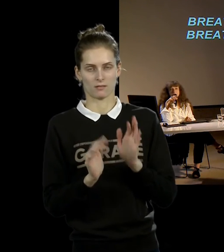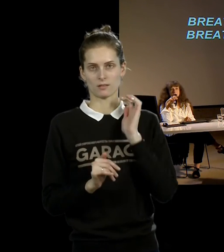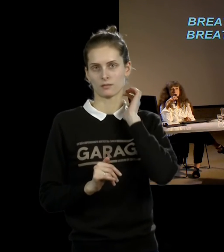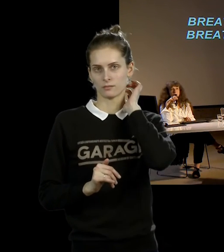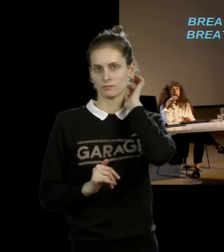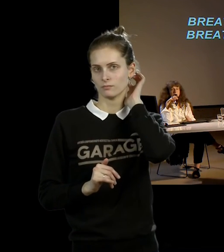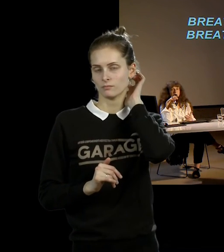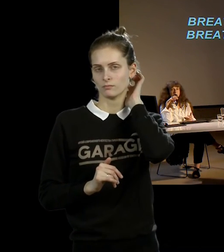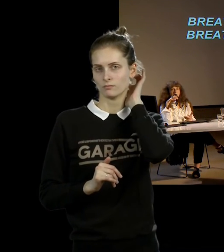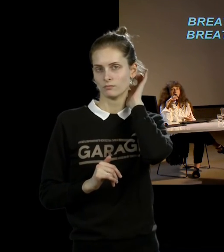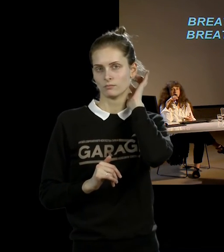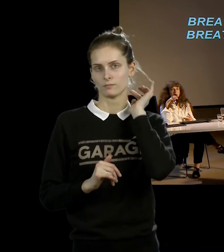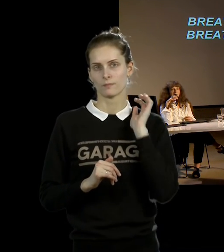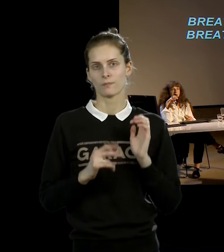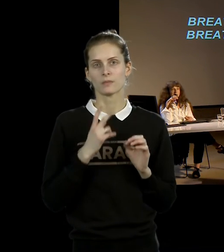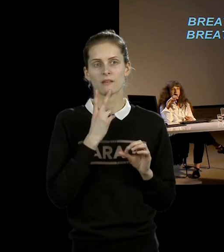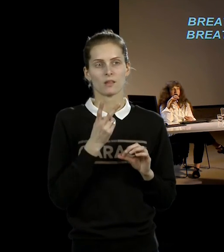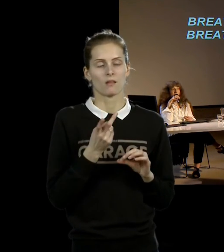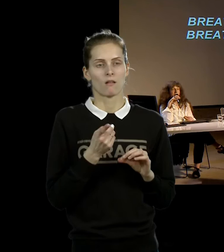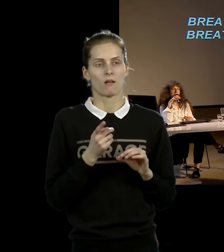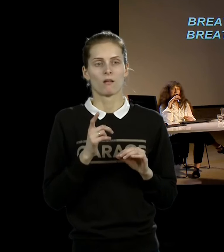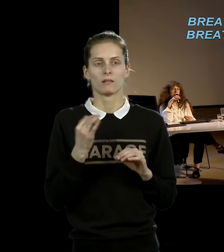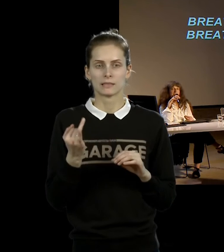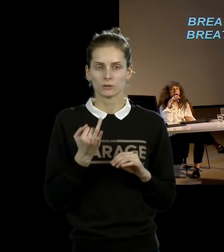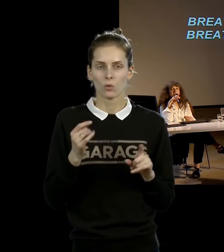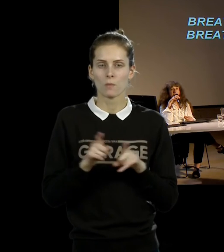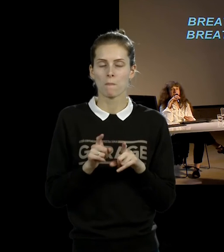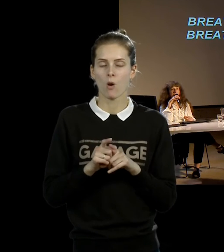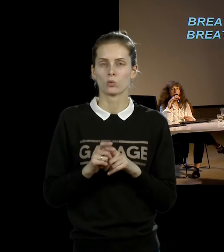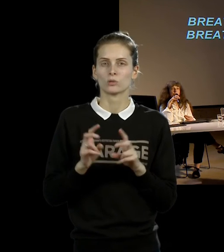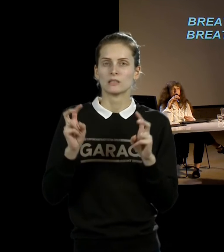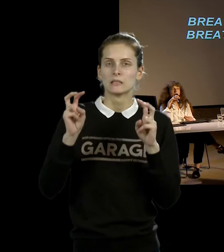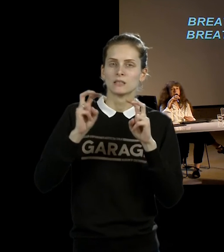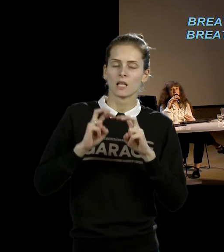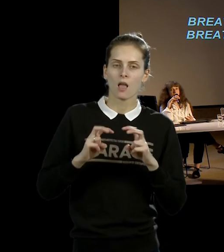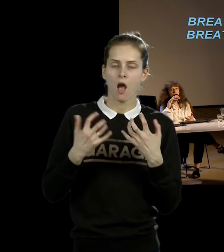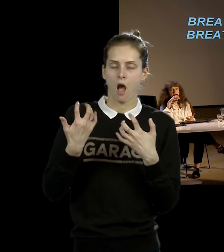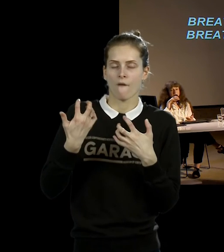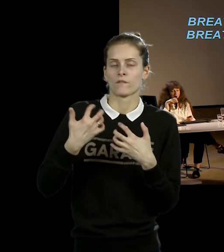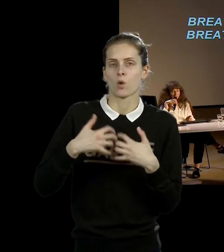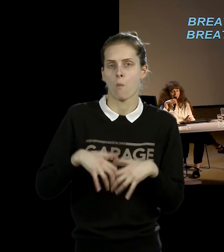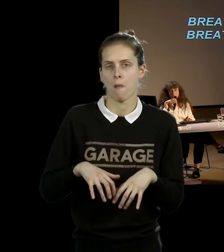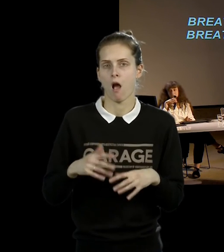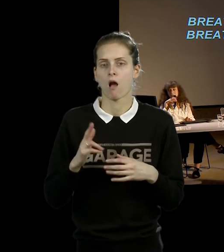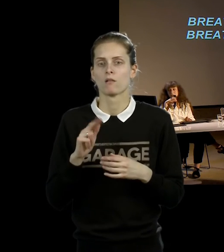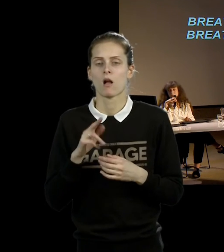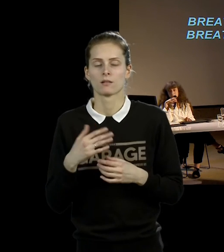Такая же история как бы вот это превращение, исследование некой механики сосуществования двух тел,